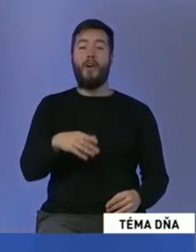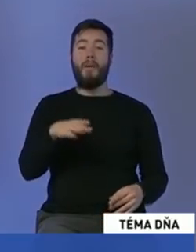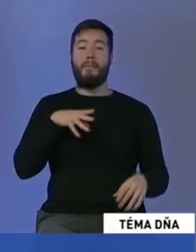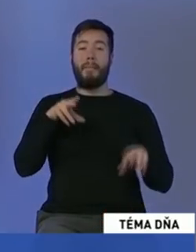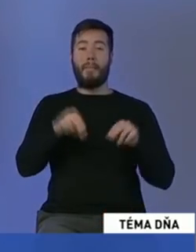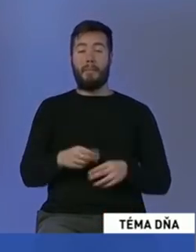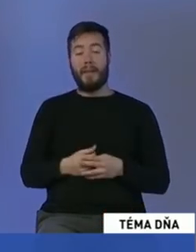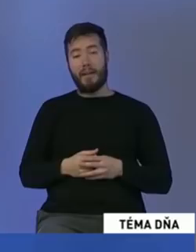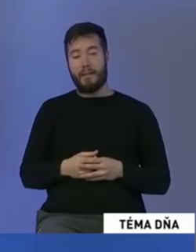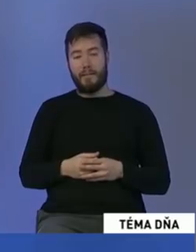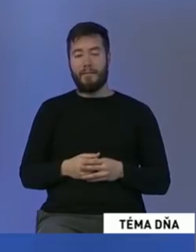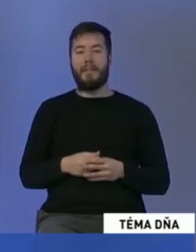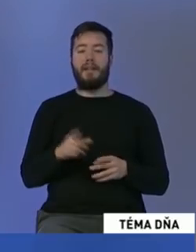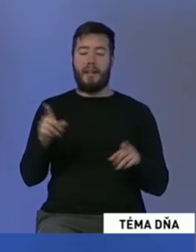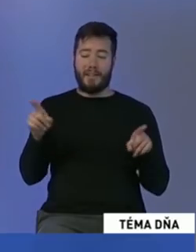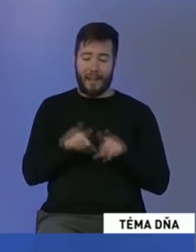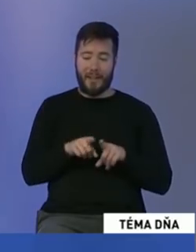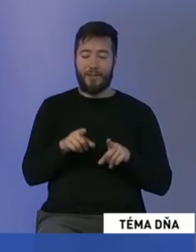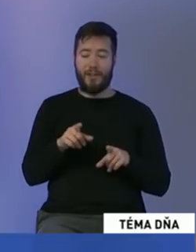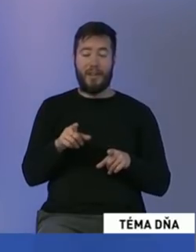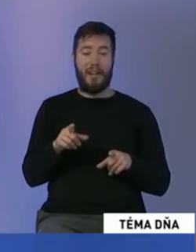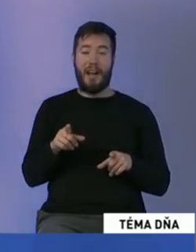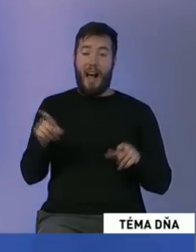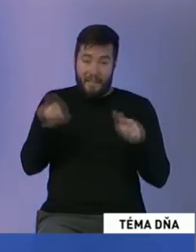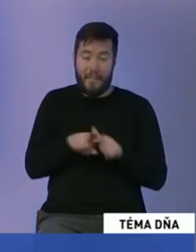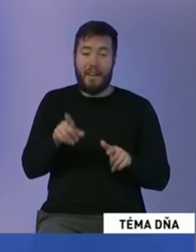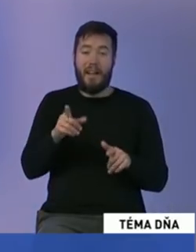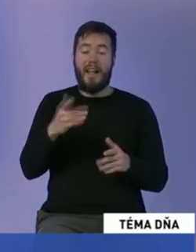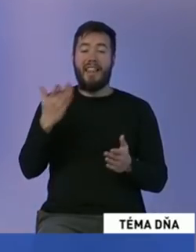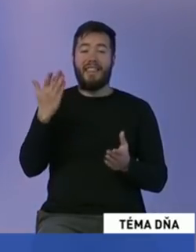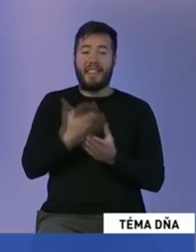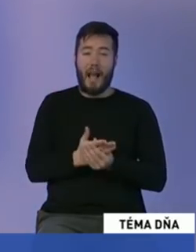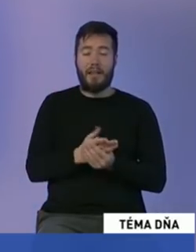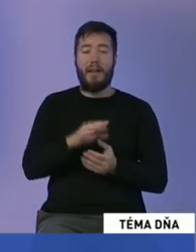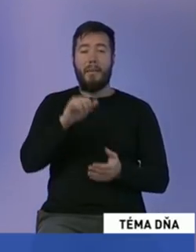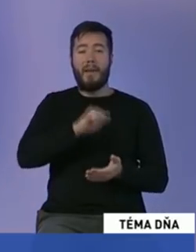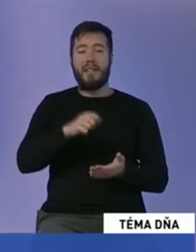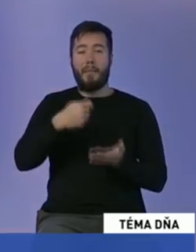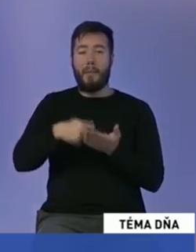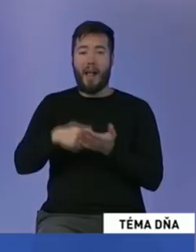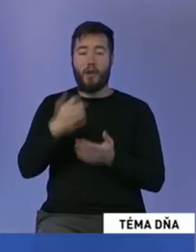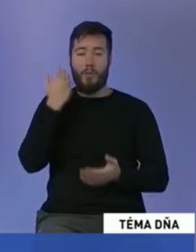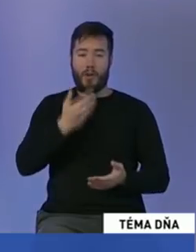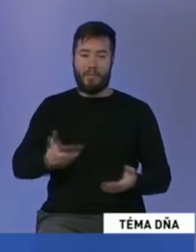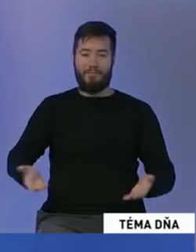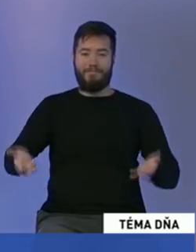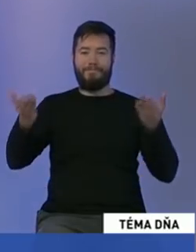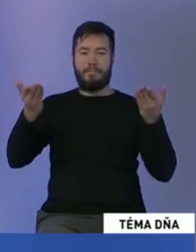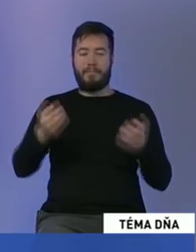A zároveň jedným šmahom ruky zvýšili dania a miestné poplatky občanom. Čiže chcel by som veľmi